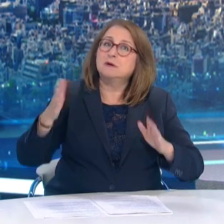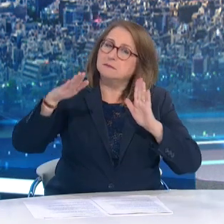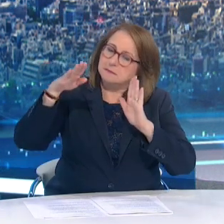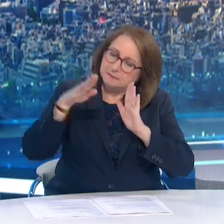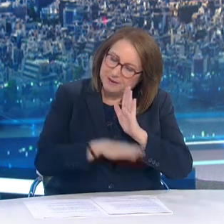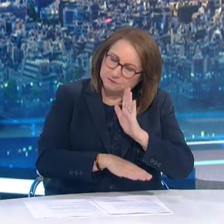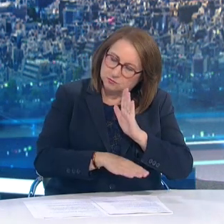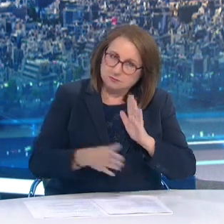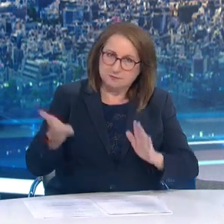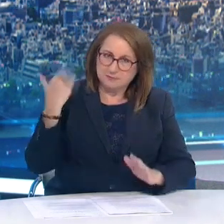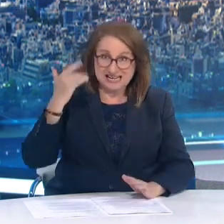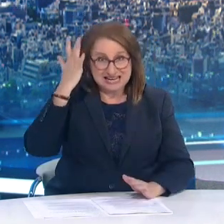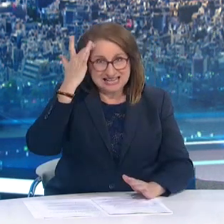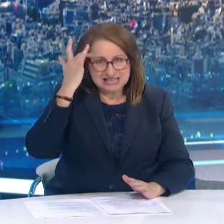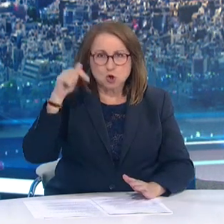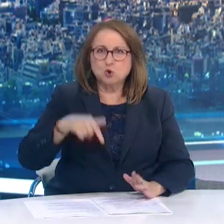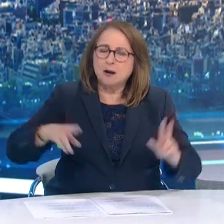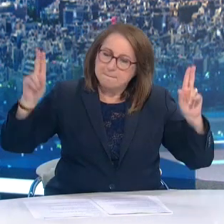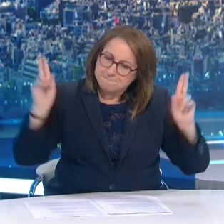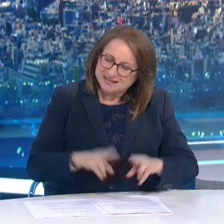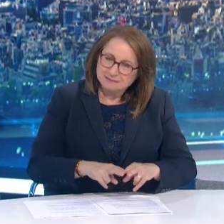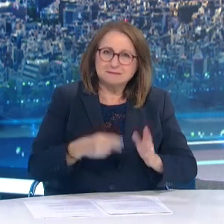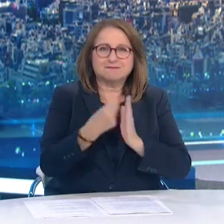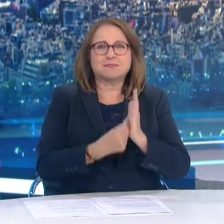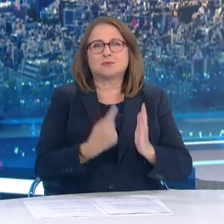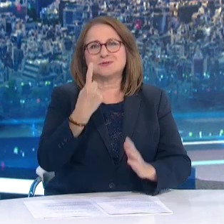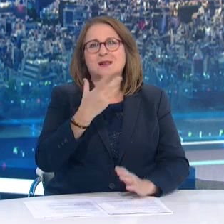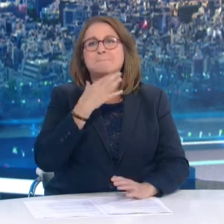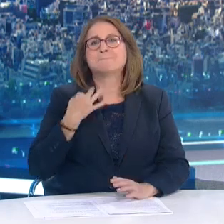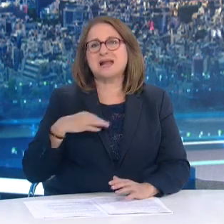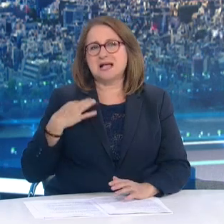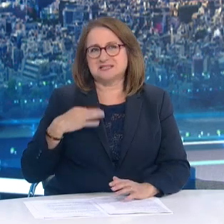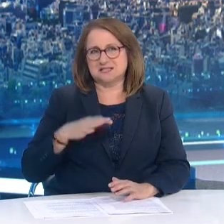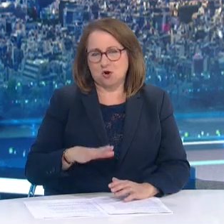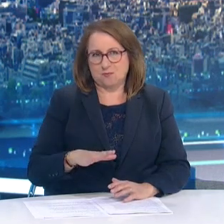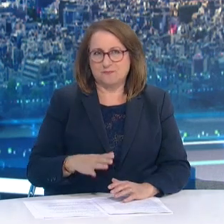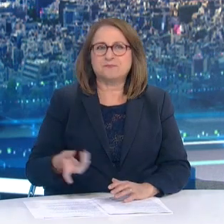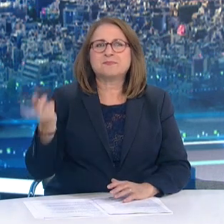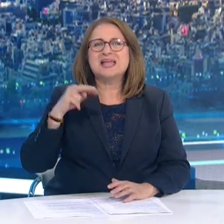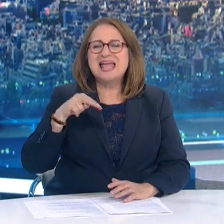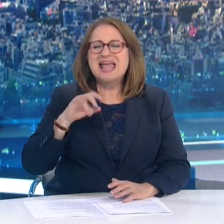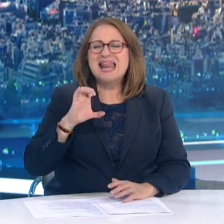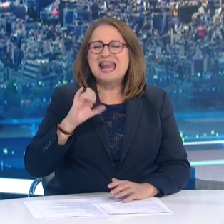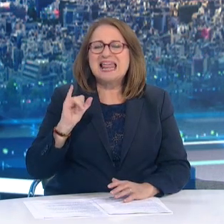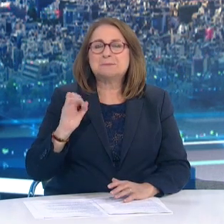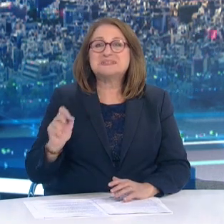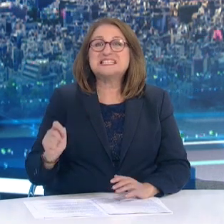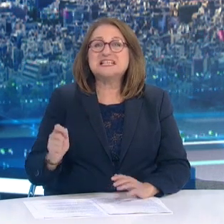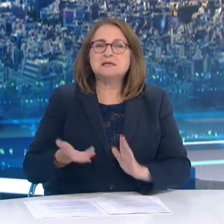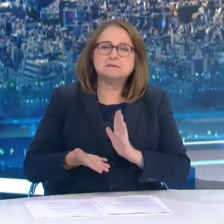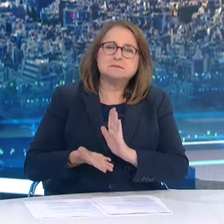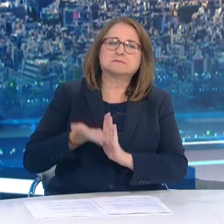στο επίπεδο 1 στο Πράσινο Ο Δήμος Λιψών ανεβαίνει επίπεδο και μεταφέρεται από το Πράσινο στο Κίτρινο στο επίπεδο 2